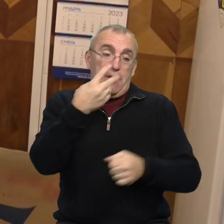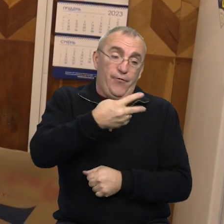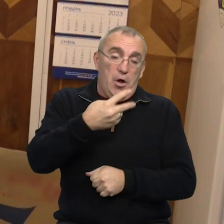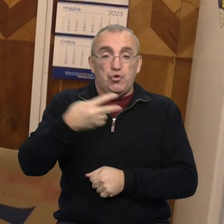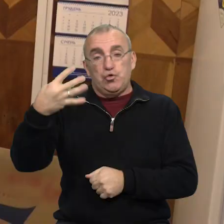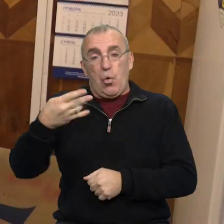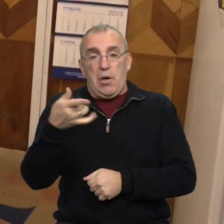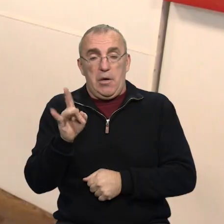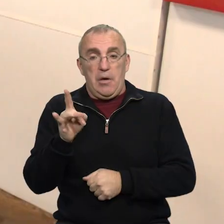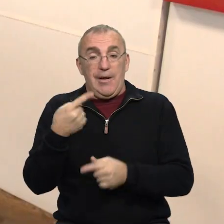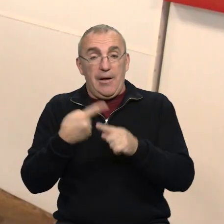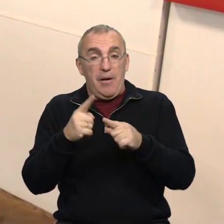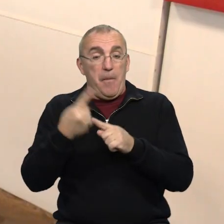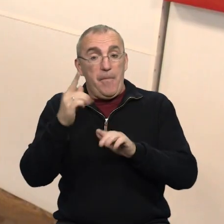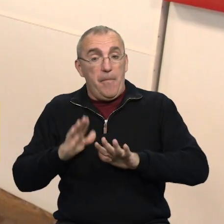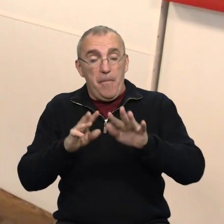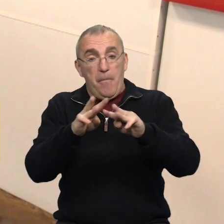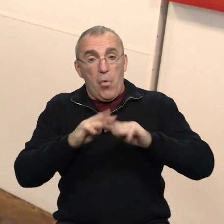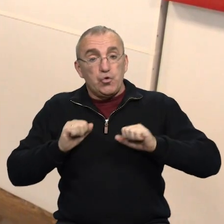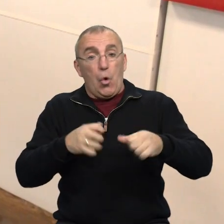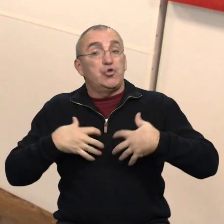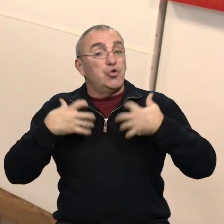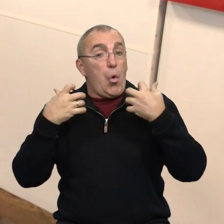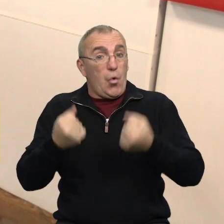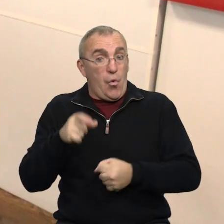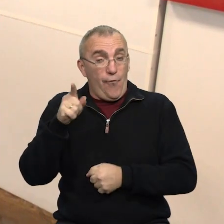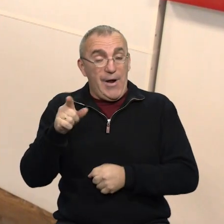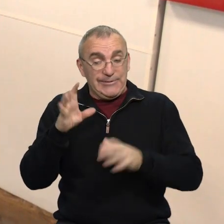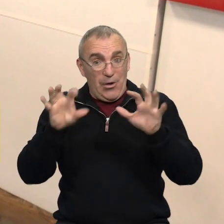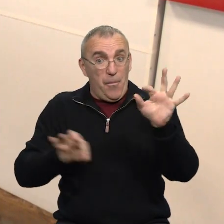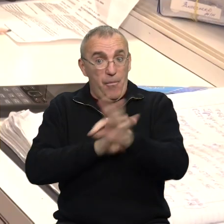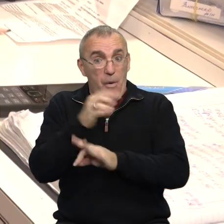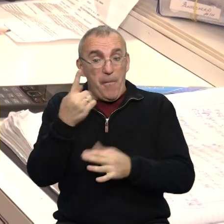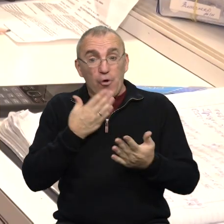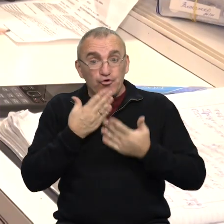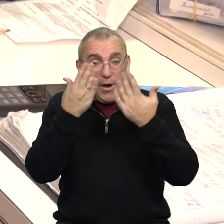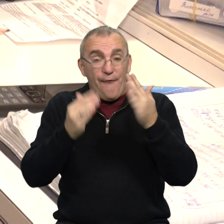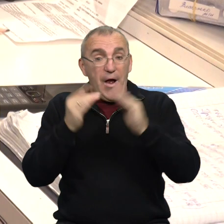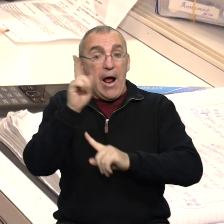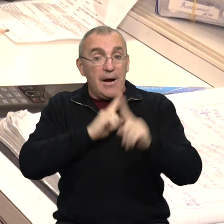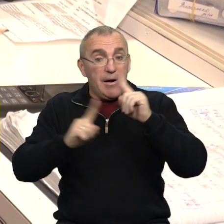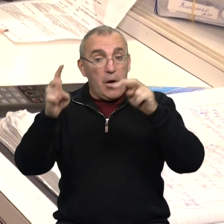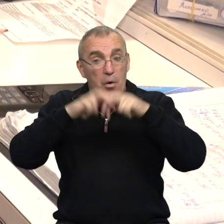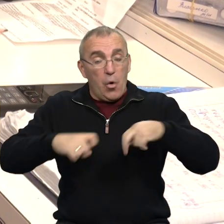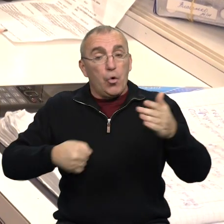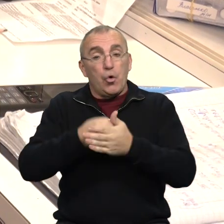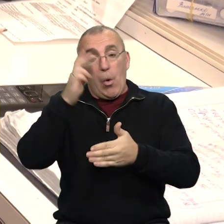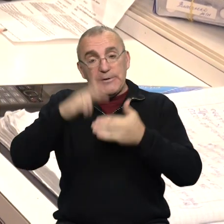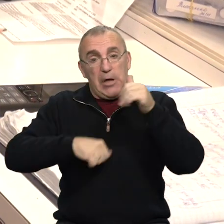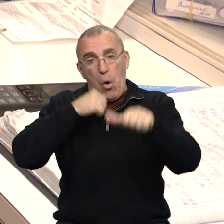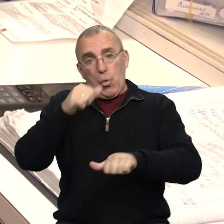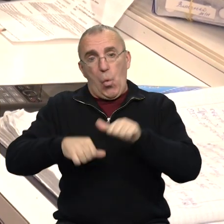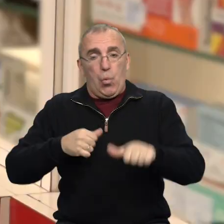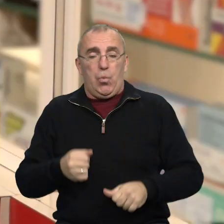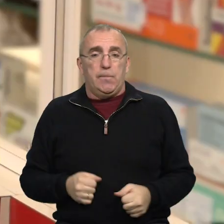до 40 гривень. Заданими першого заступника міністра охорони здоров'я, законопроєкт у першому читанні Верховна Рада має розглянути до кінця